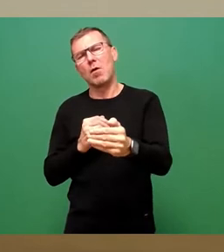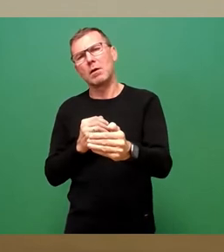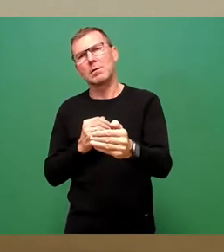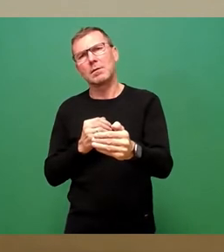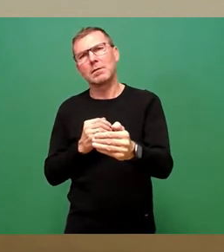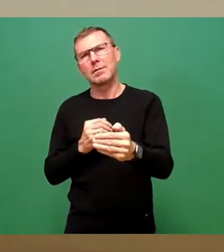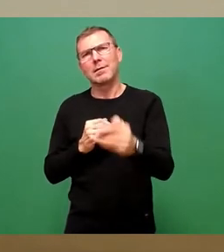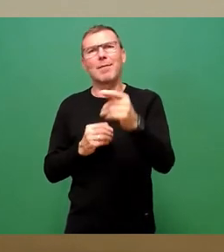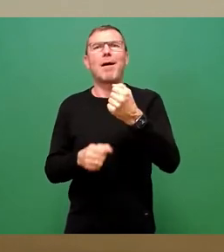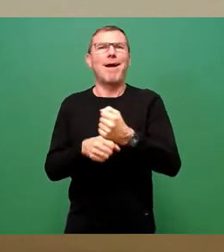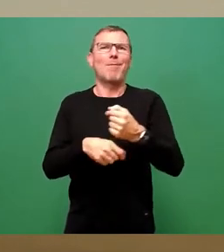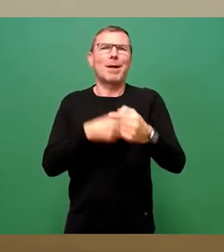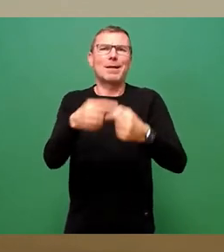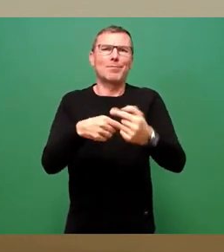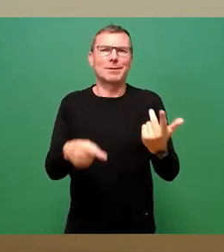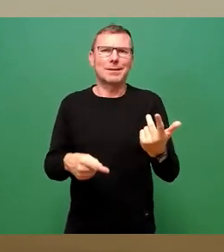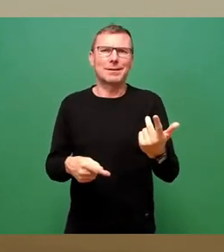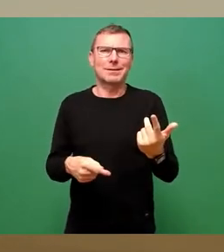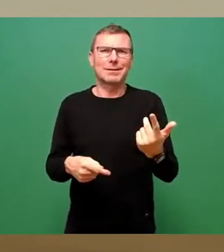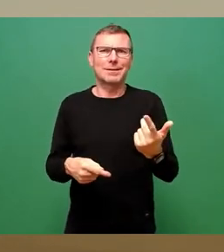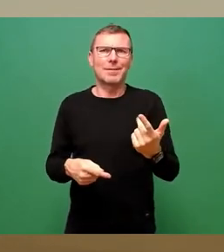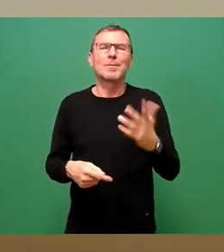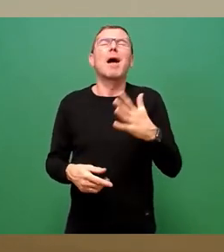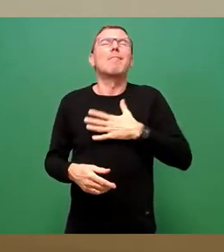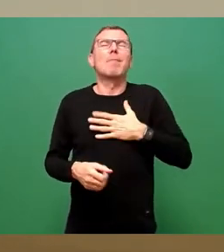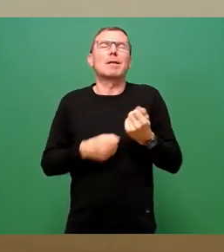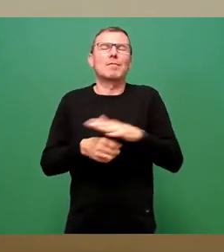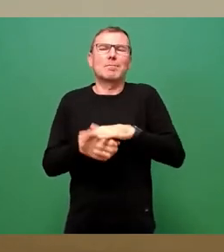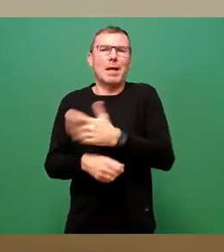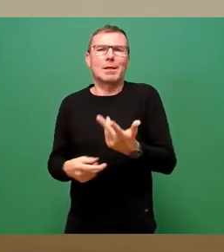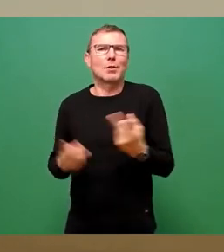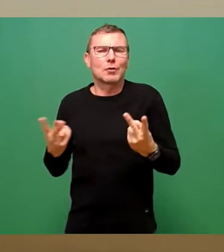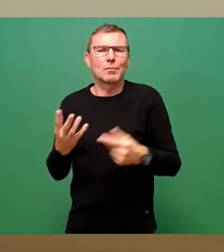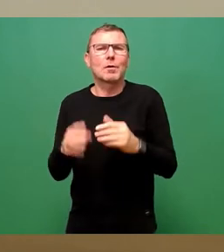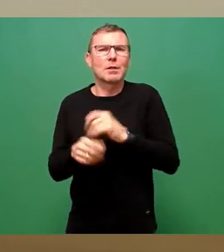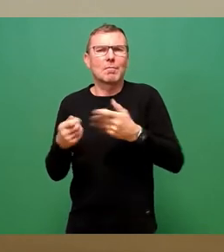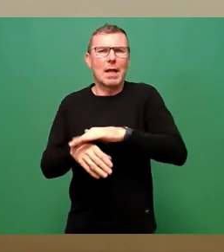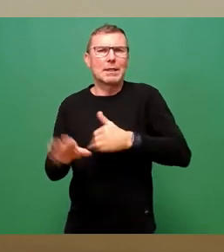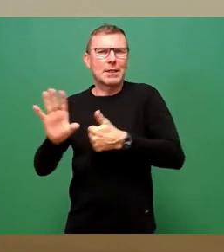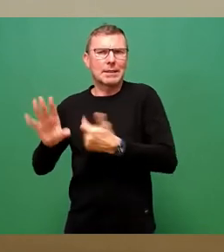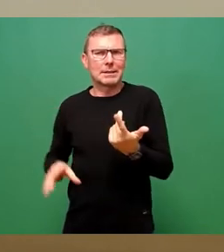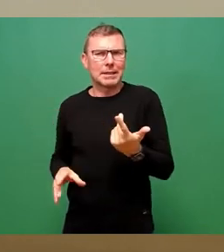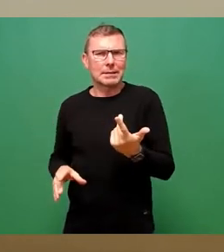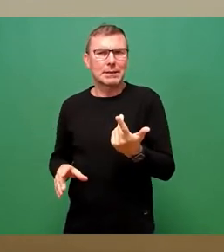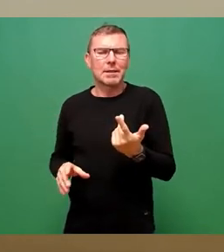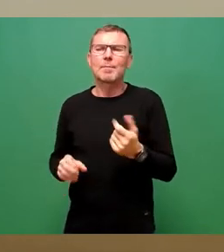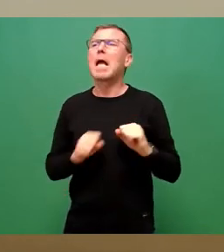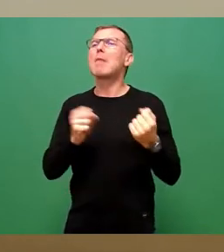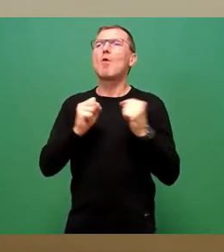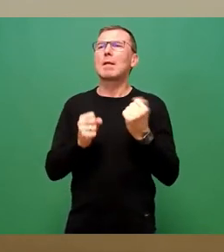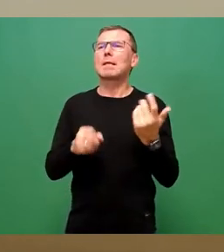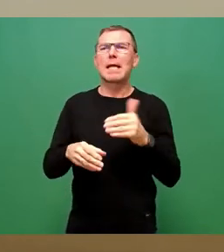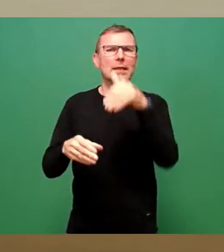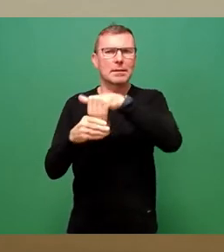den Arbeitsprozessen mehr Geschäftsbereiche ein. Also mein klassischer Geschäftsbereich 6 ist ja sowieso aufgrund des Themas Mobilität, das hat ja auch noch eine bringende Schuld,